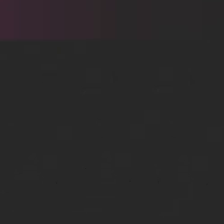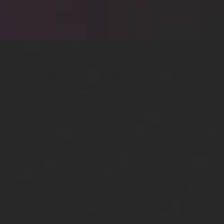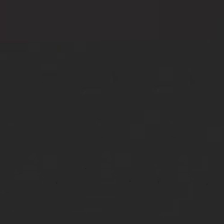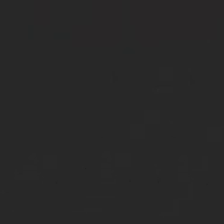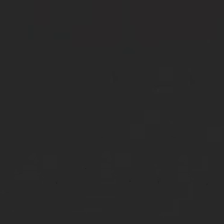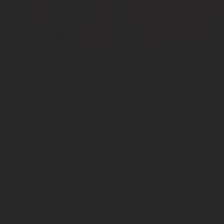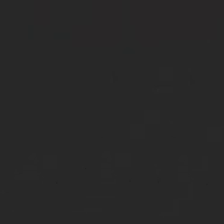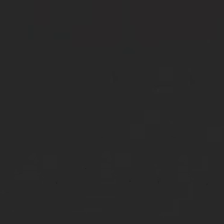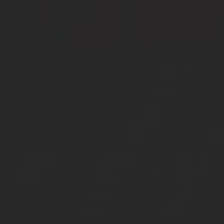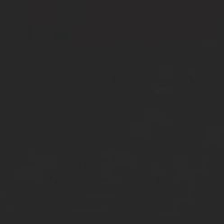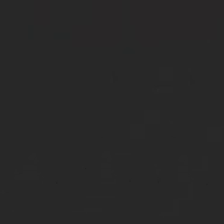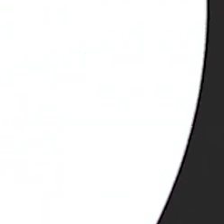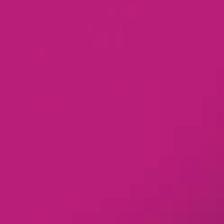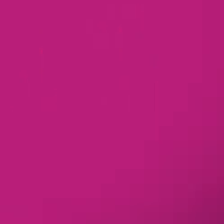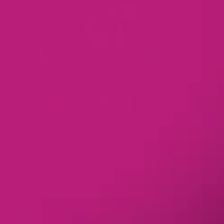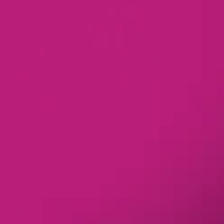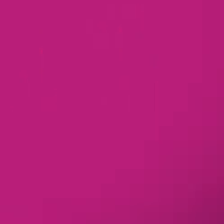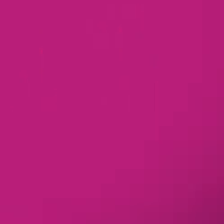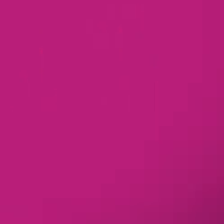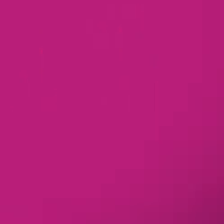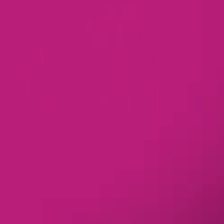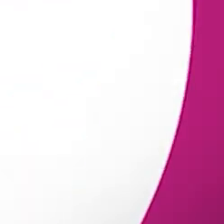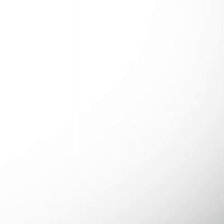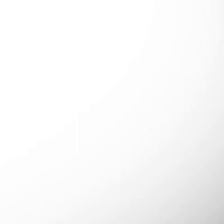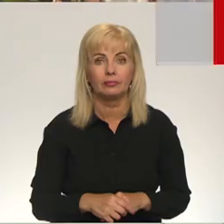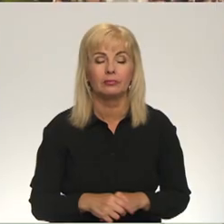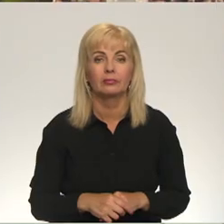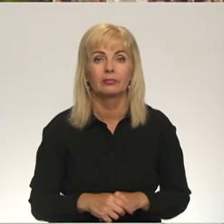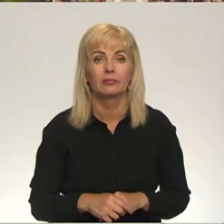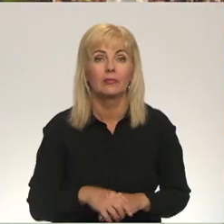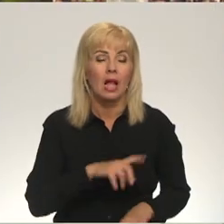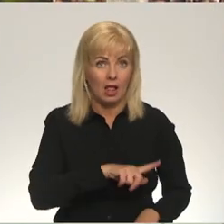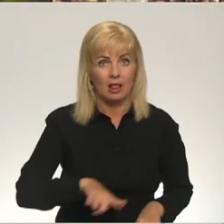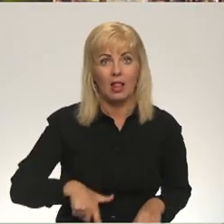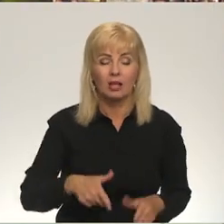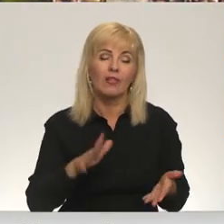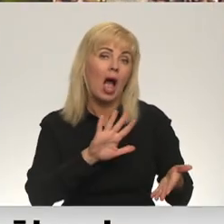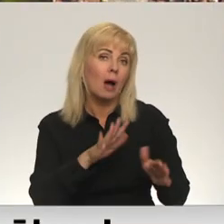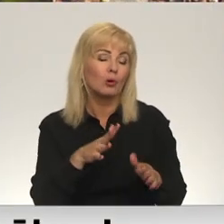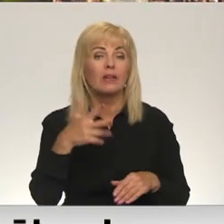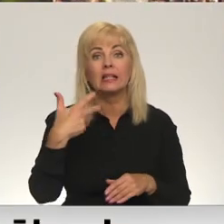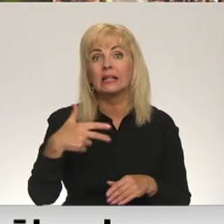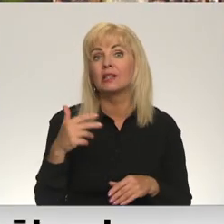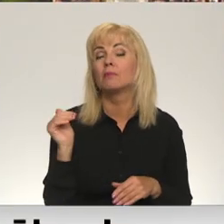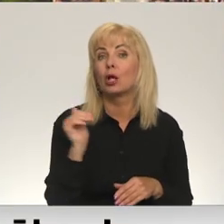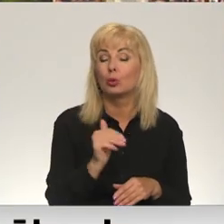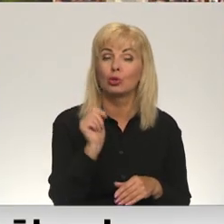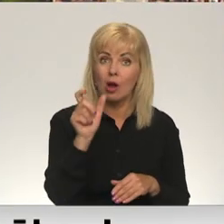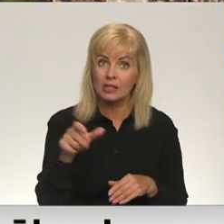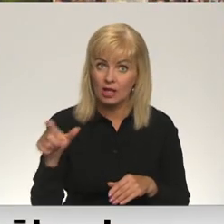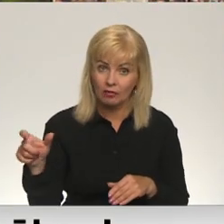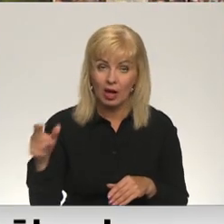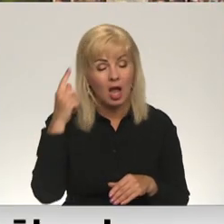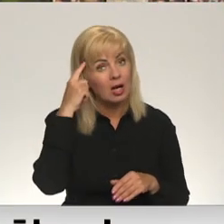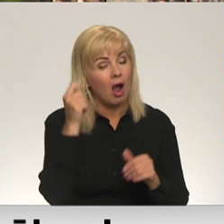Re! Viss ēters ir te! Latvijā ir aptuveni 30 tūkstoši cilvēku ar